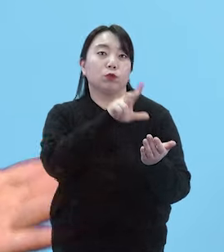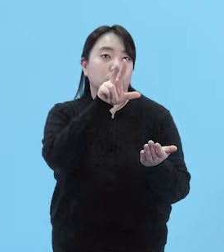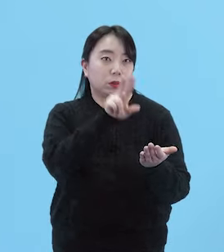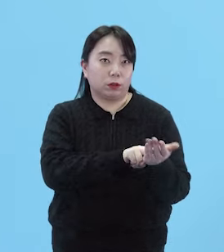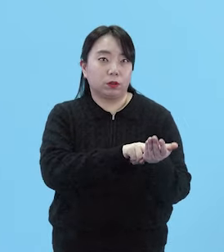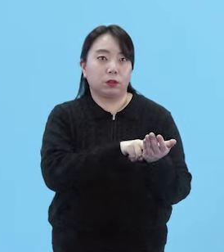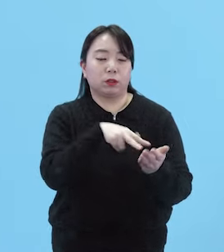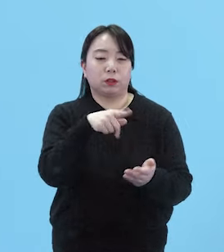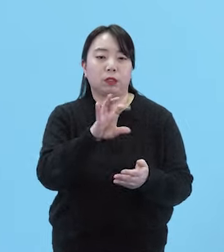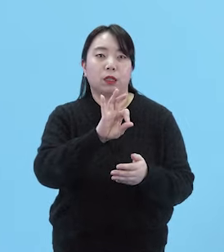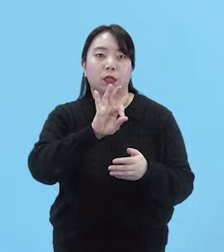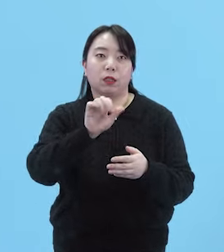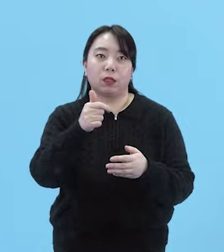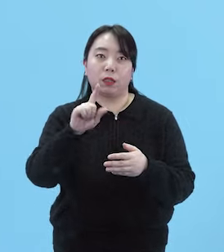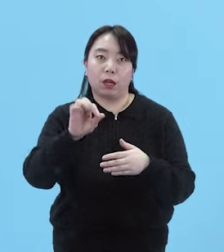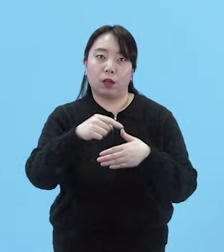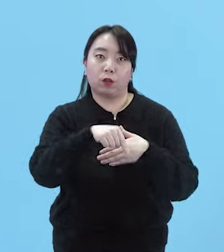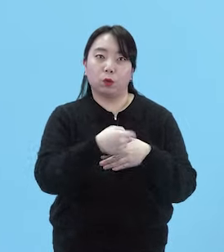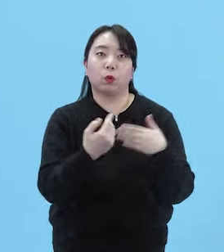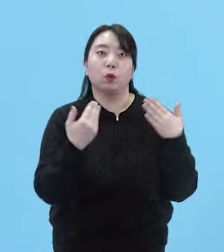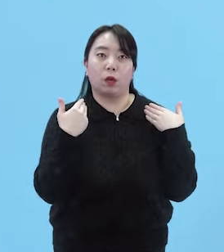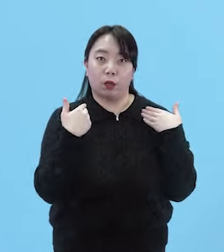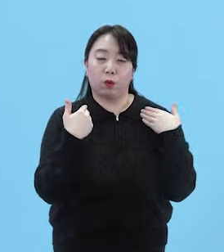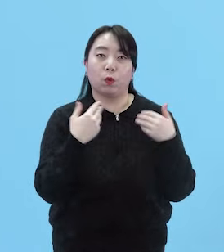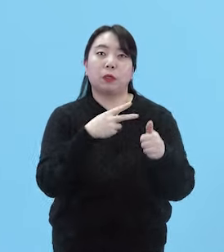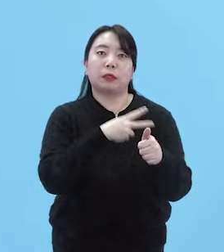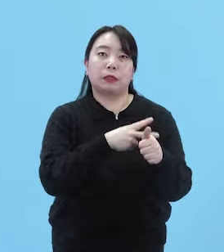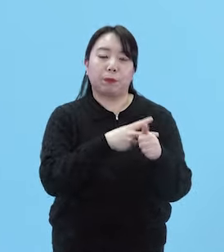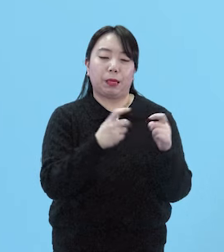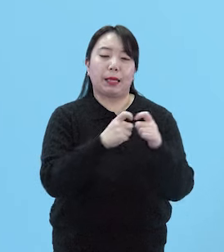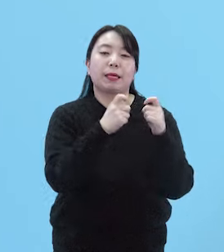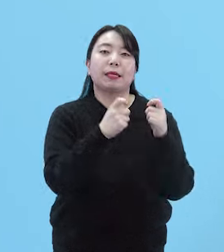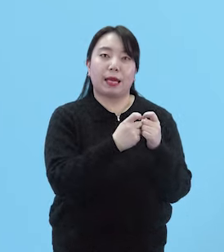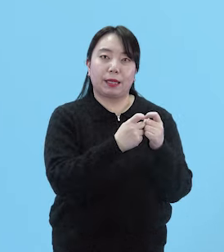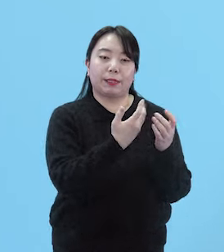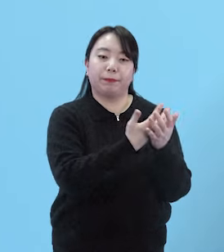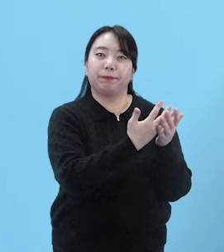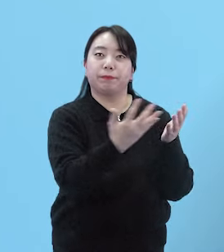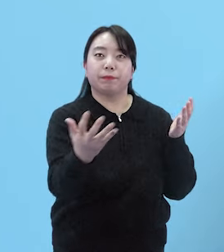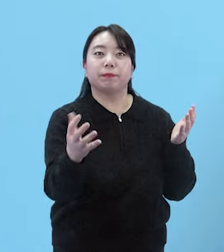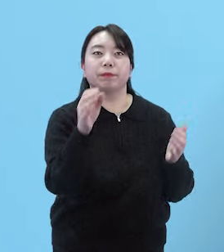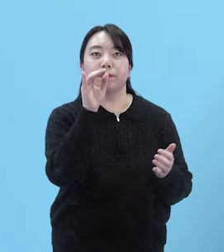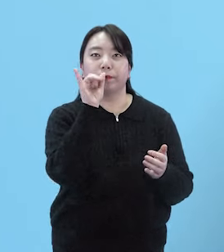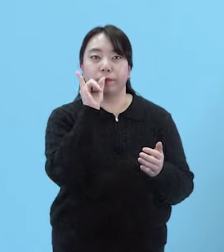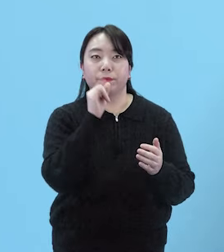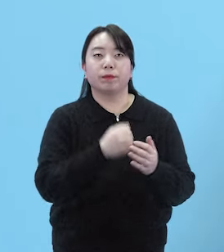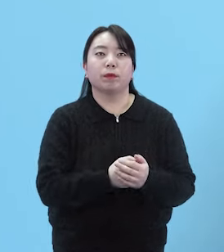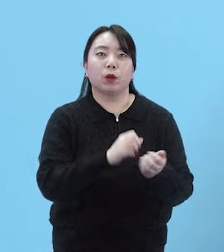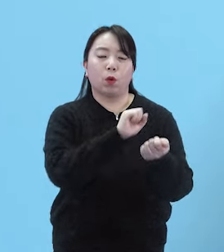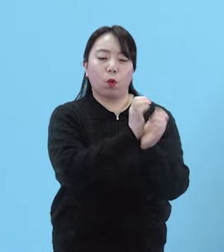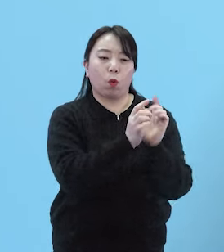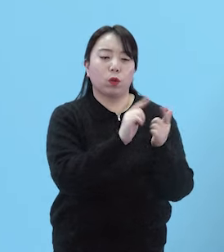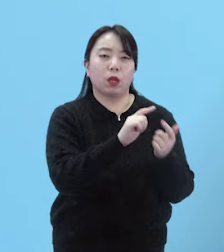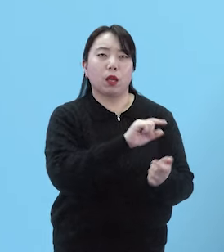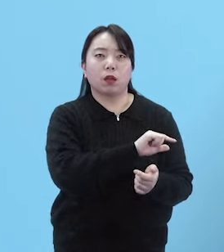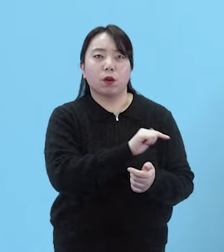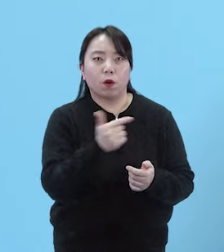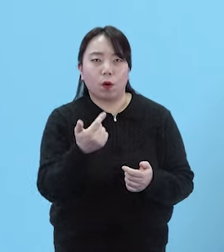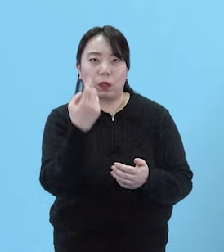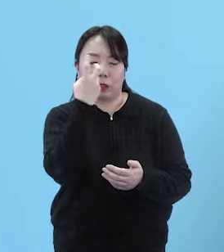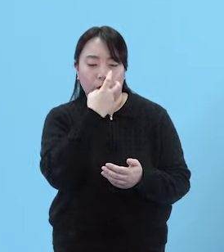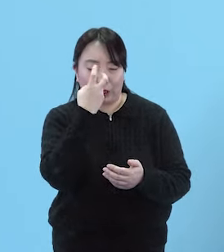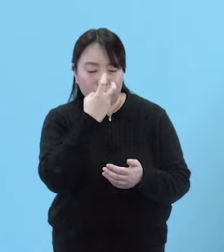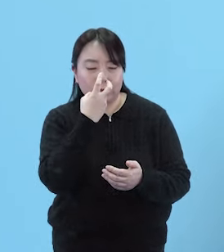주제로 장앙초등학교 이은정 교사의 개인전이 펼쳐집니다 꽃에 대한 다양한 관찰과